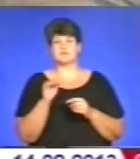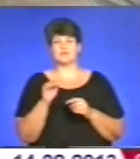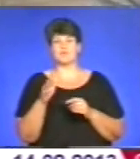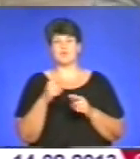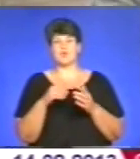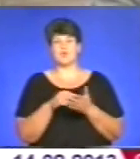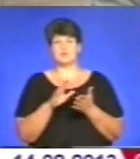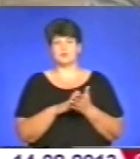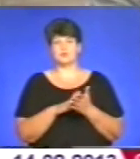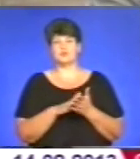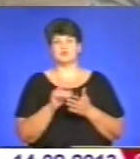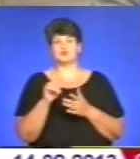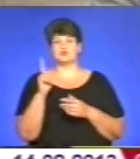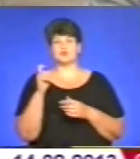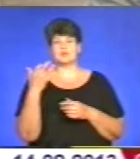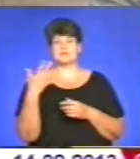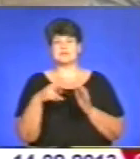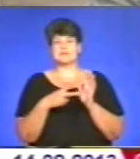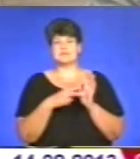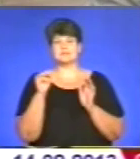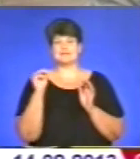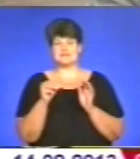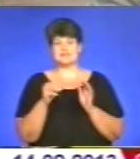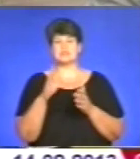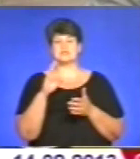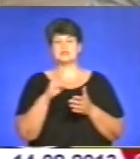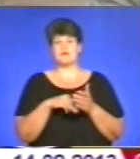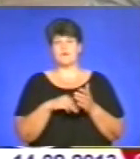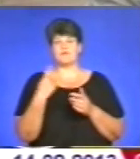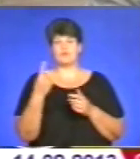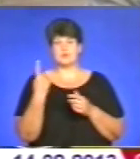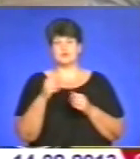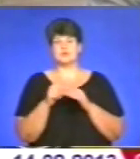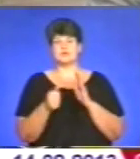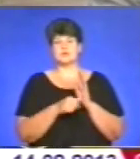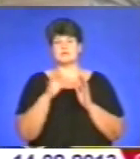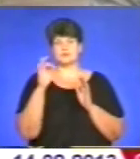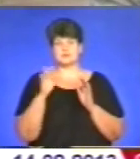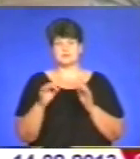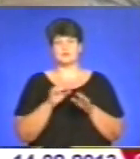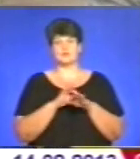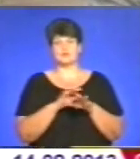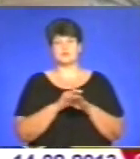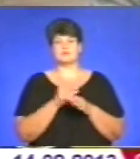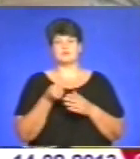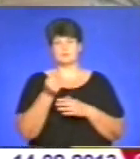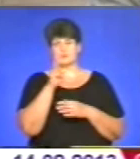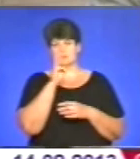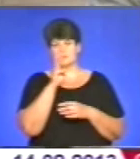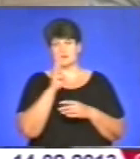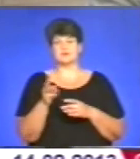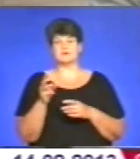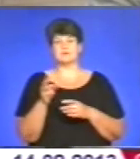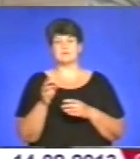встановлено, що 157 тисяч страхувальників області або 16% здійснюють виплату заробітної плати наймана працівка в